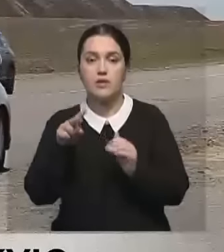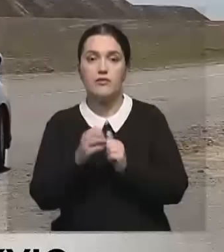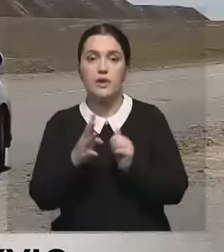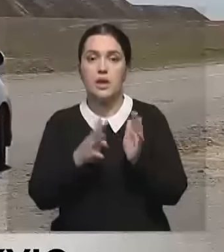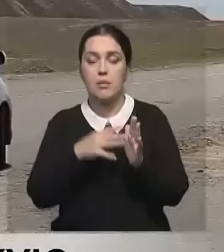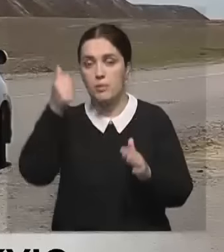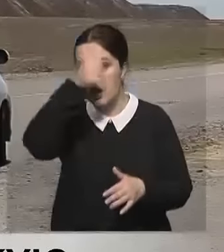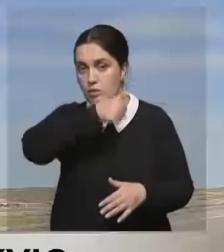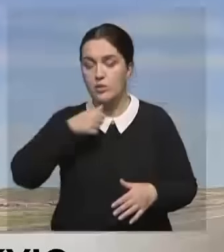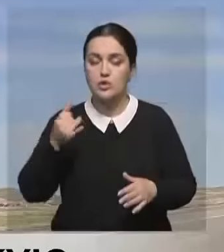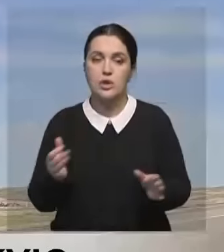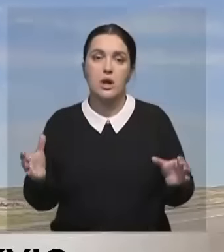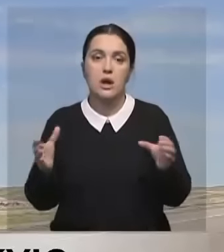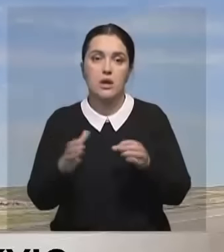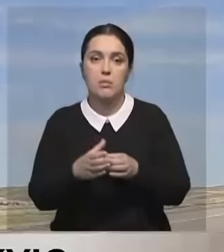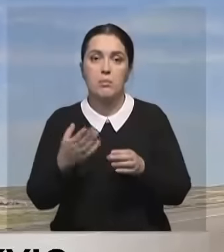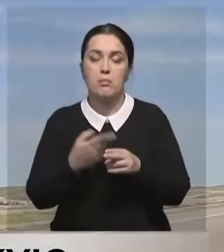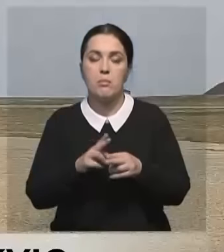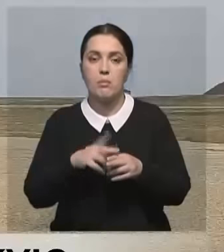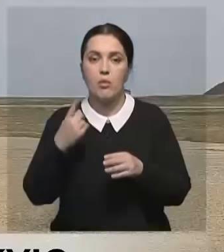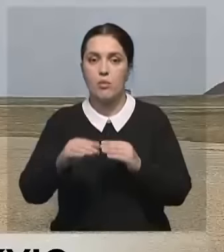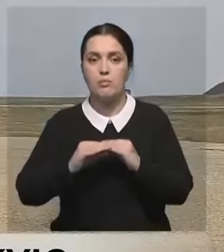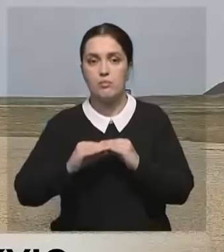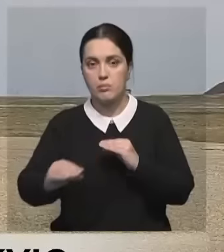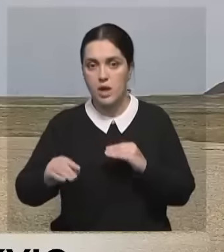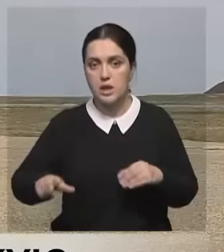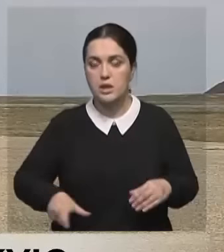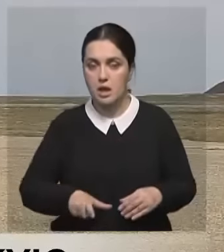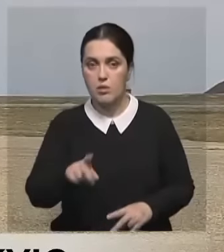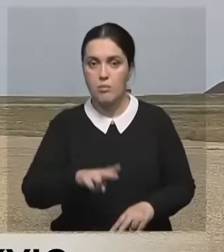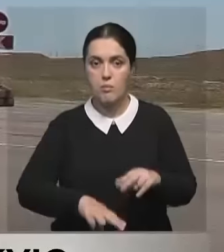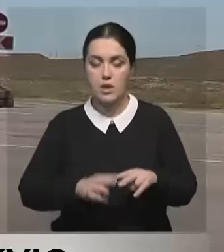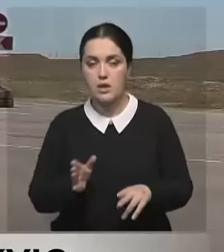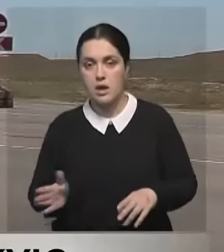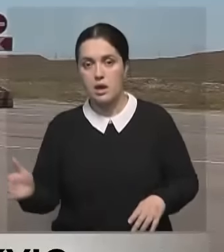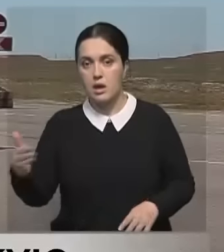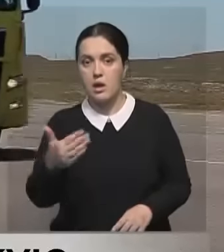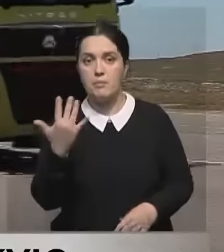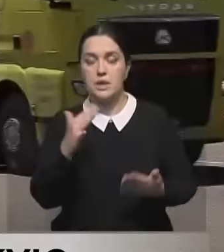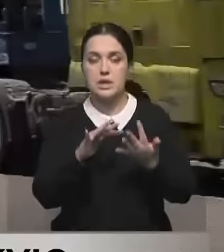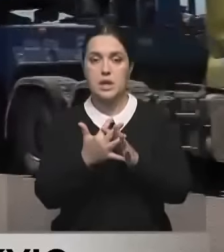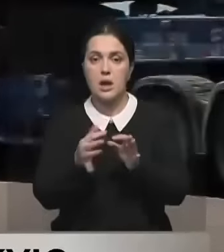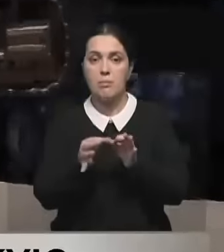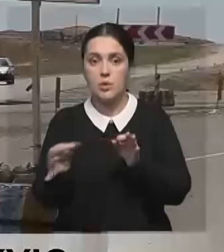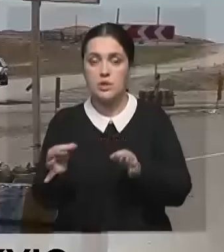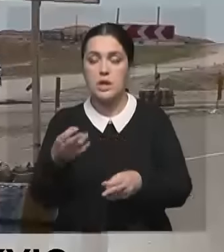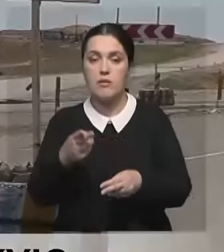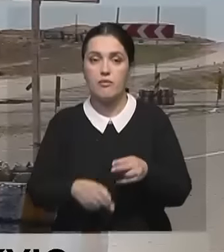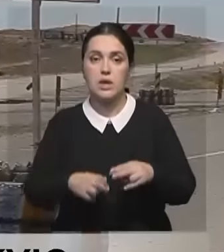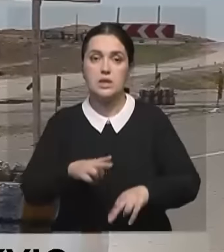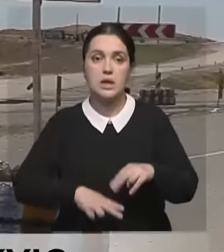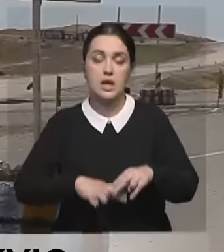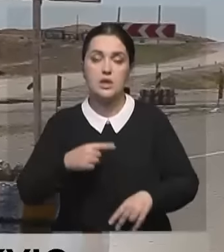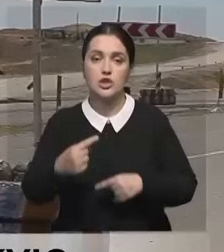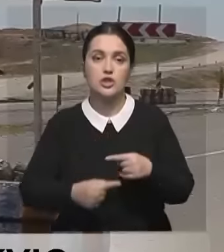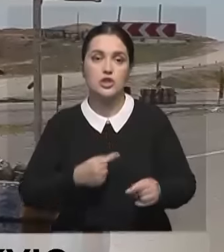Сейчас подрядная организация укладывает верхний слой покрытия дороги. Построены обходы для пяти населенных пунктов. Завершено строительство транспортной развязки